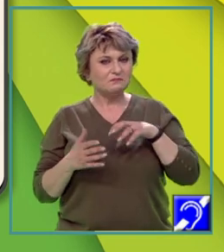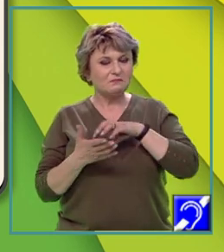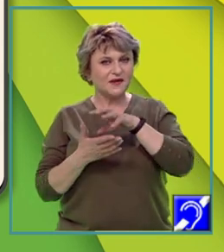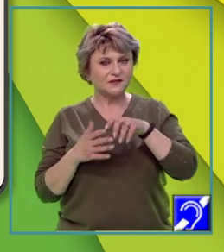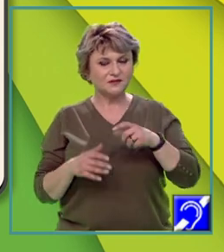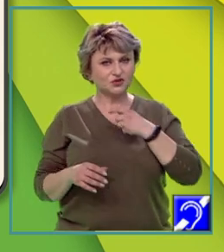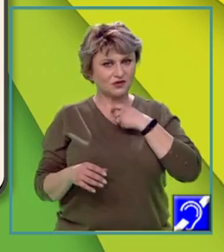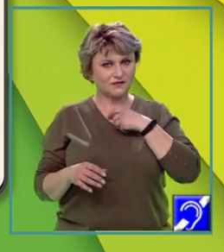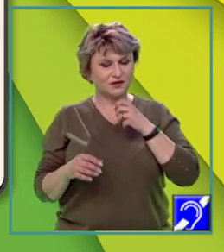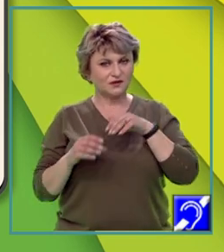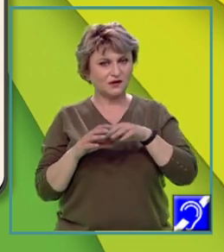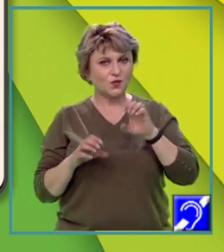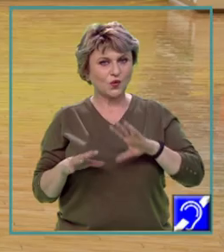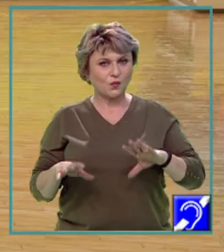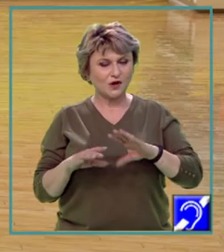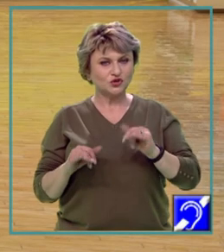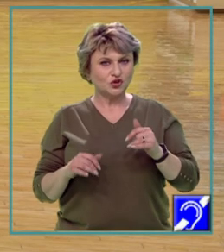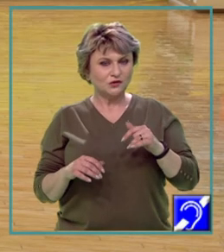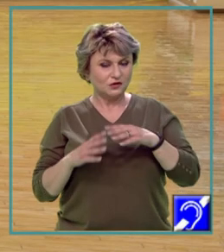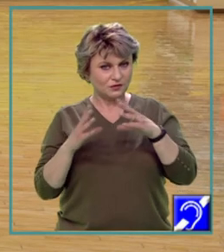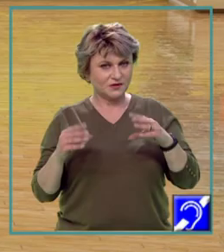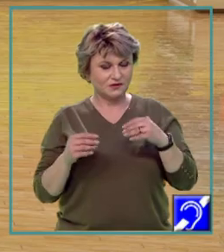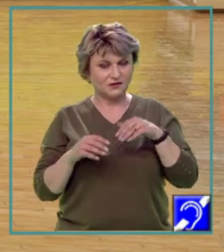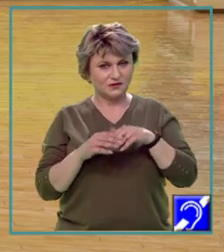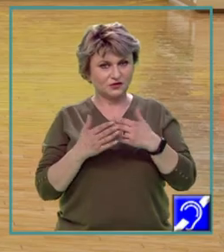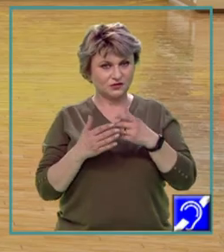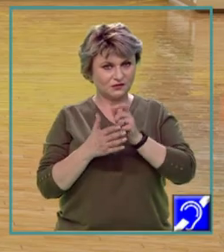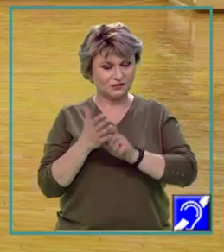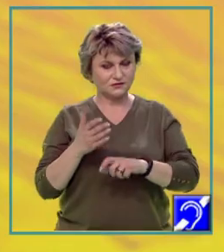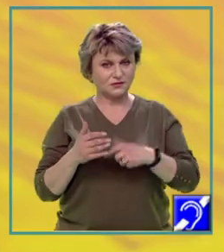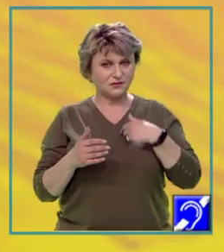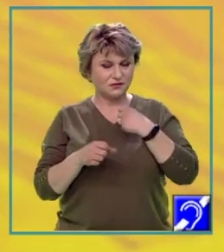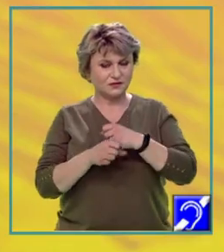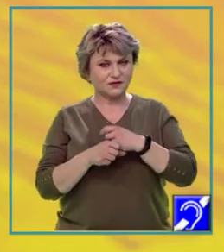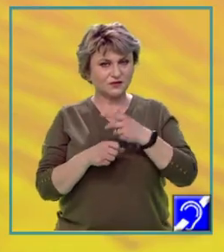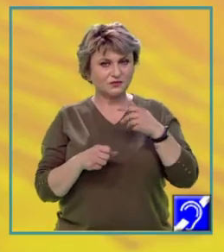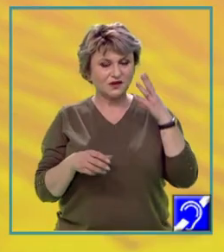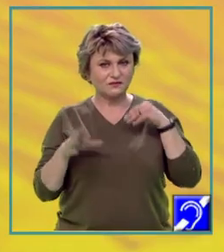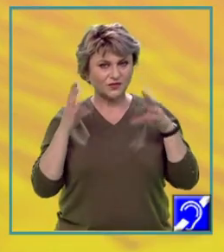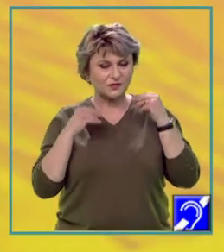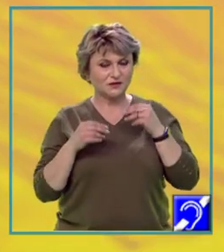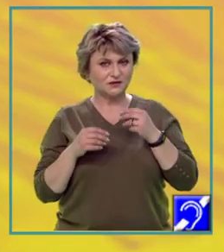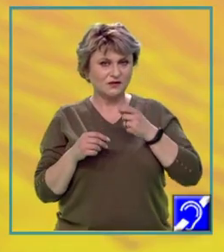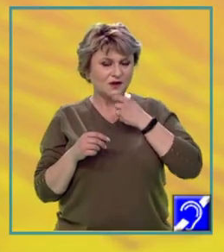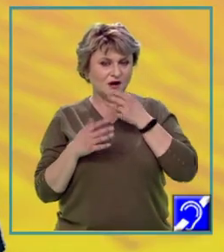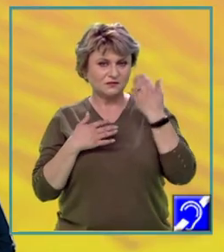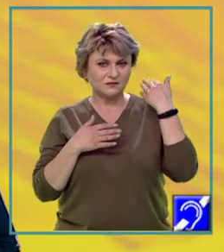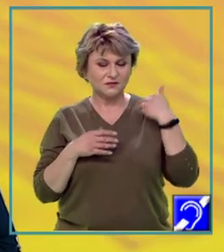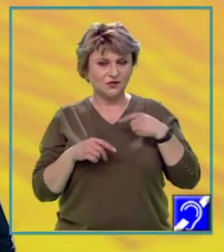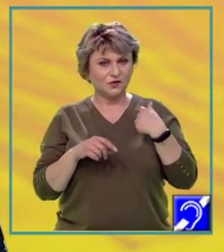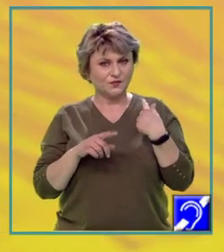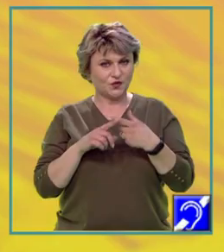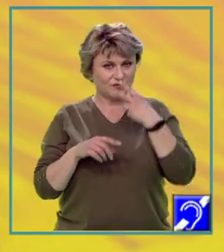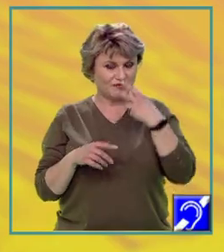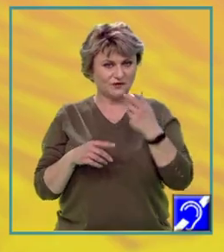în Europa și România. În această lecție vom structura informațiile învățate în anii anteriori cu privire